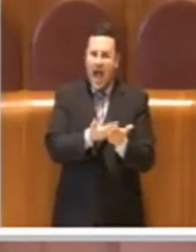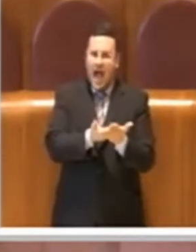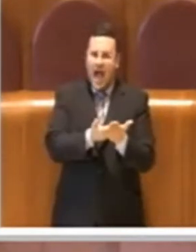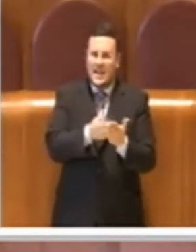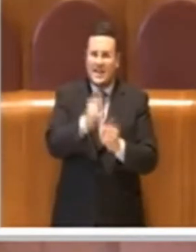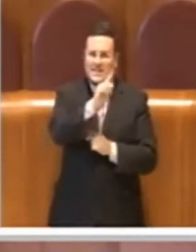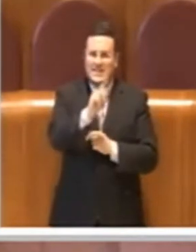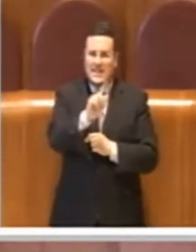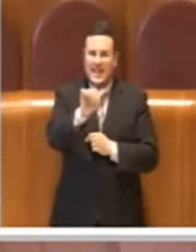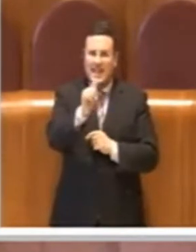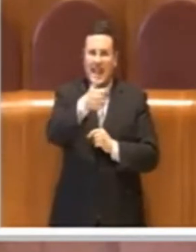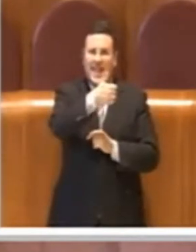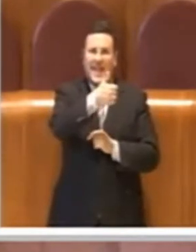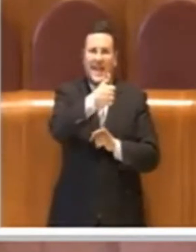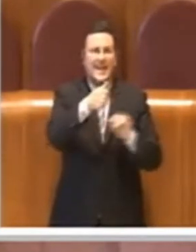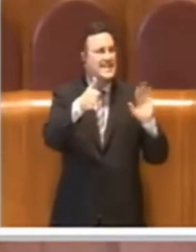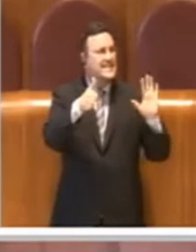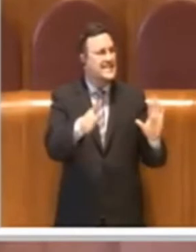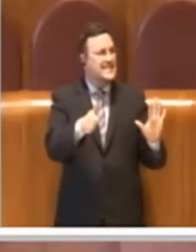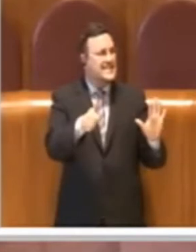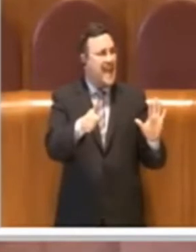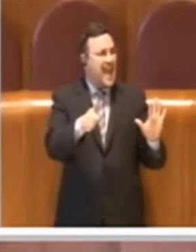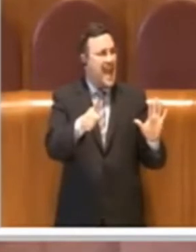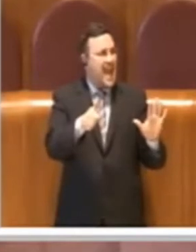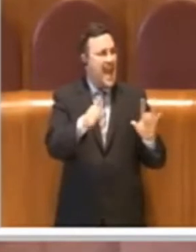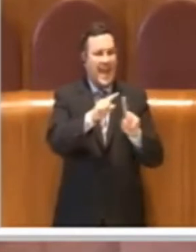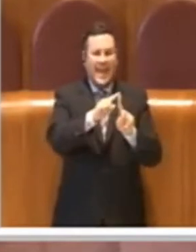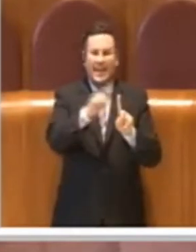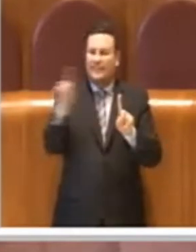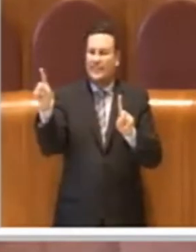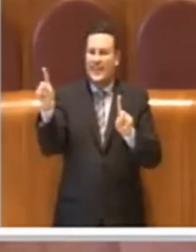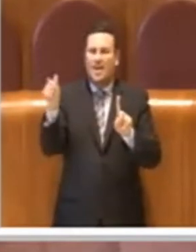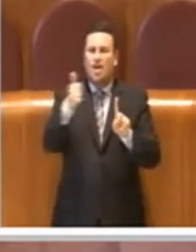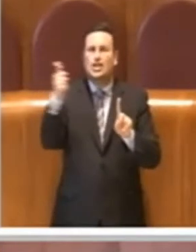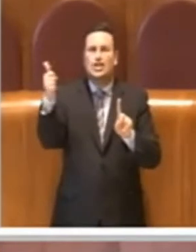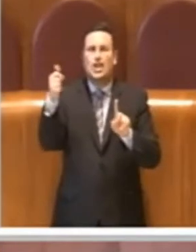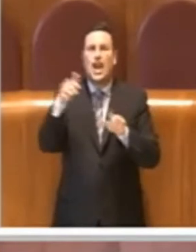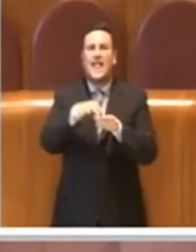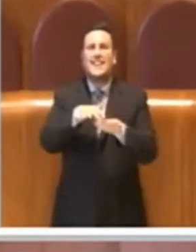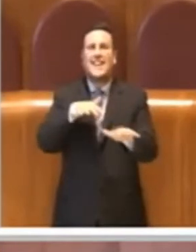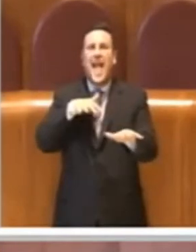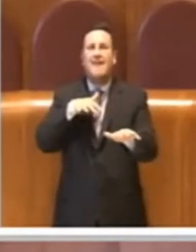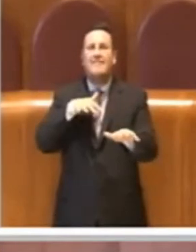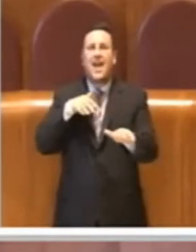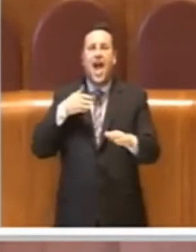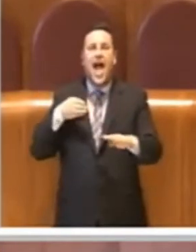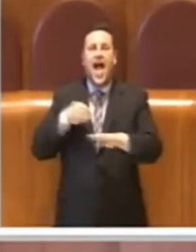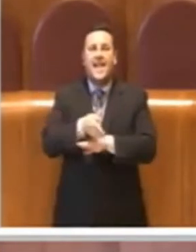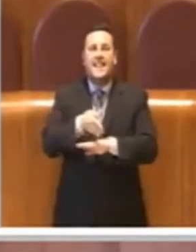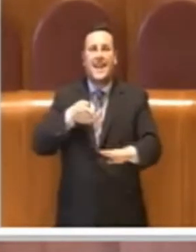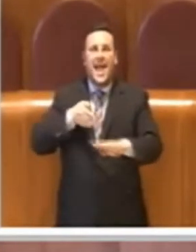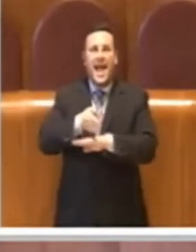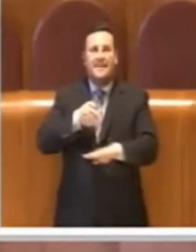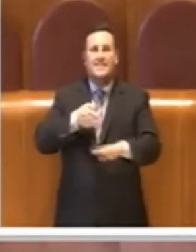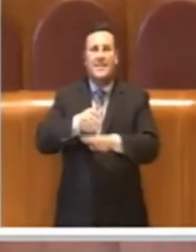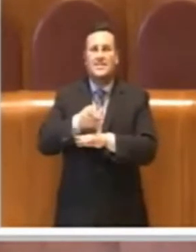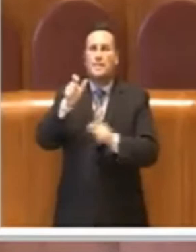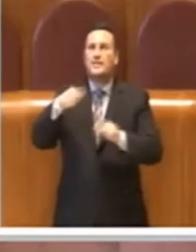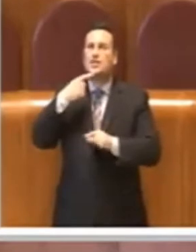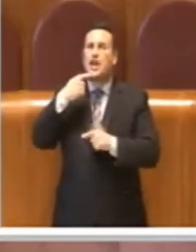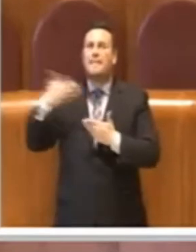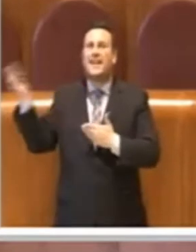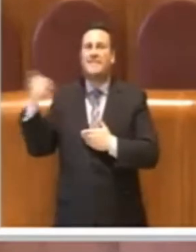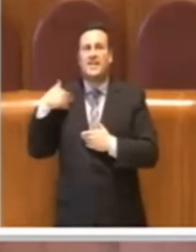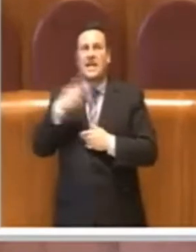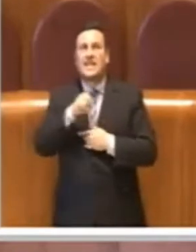dalle 18.01 in poi è solamente un traffico di attraversamento, quindi non è qualcuno che abita in periferia e dice siccome è aperta la ZATL vado a fare